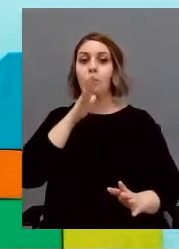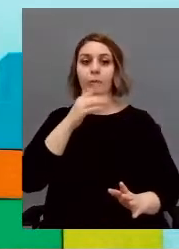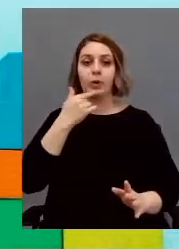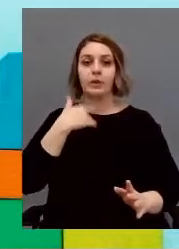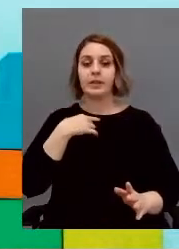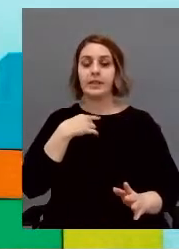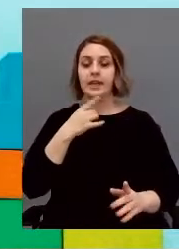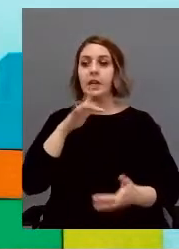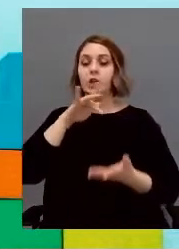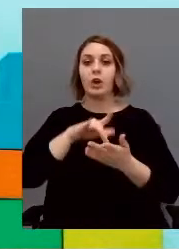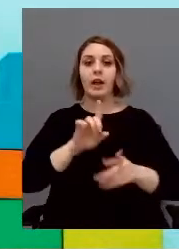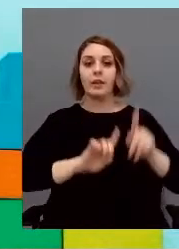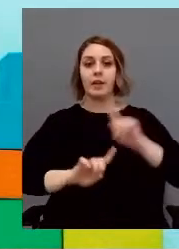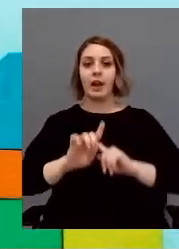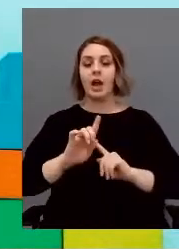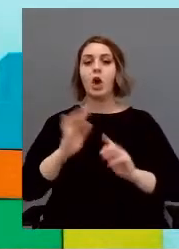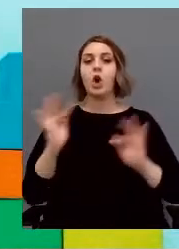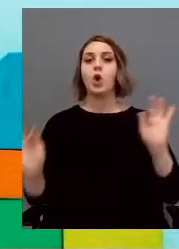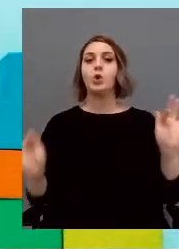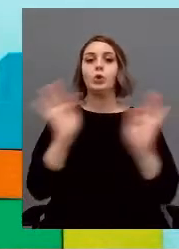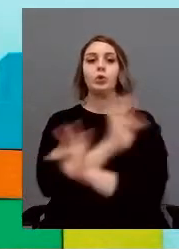e l'alternanza dei turni